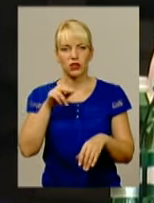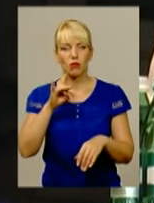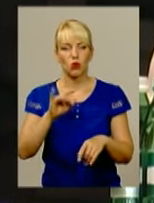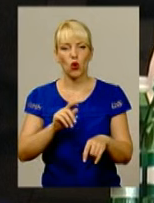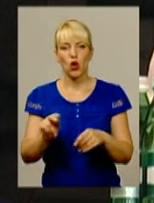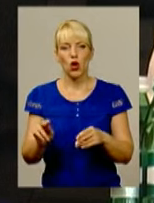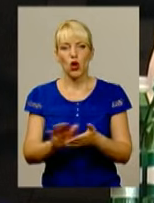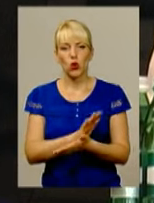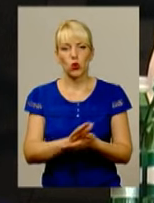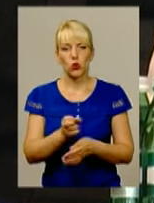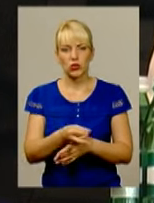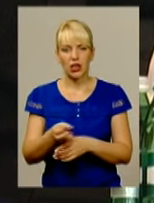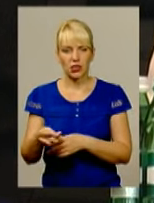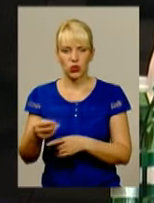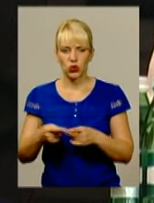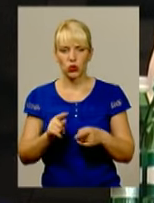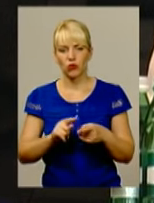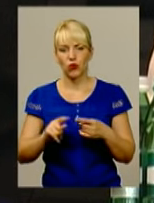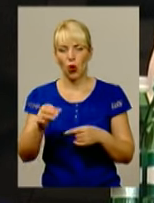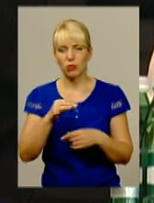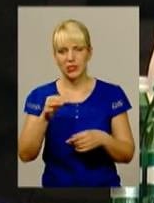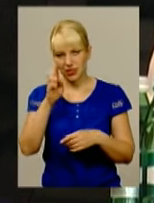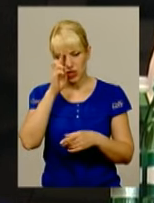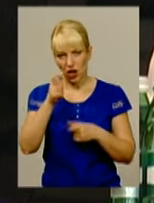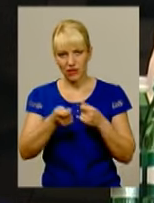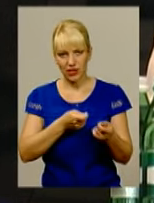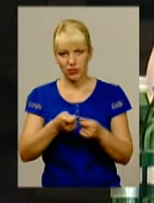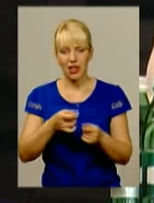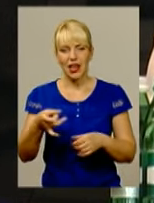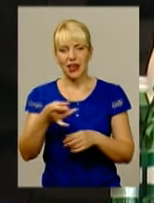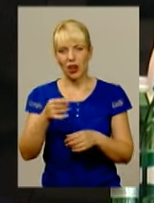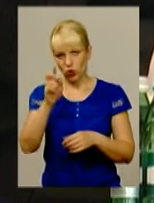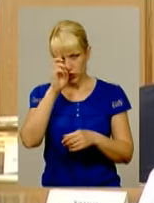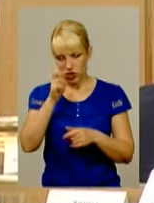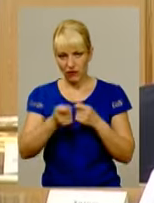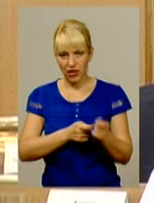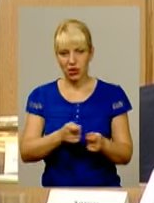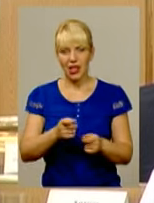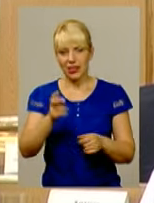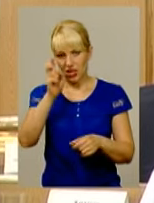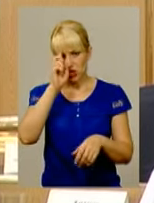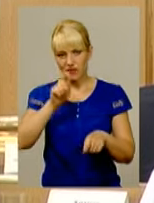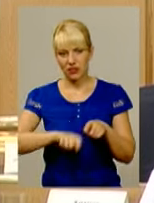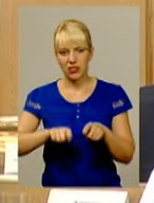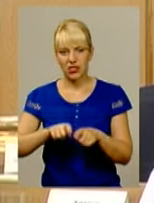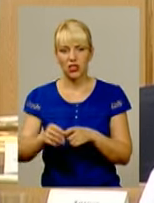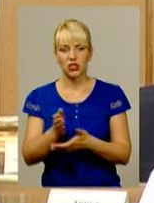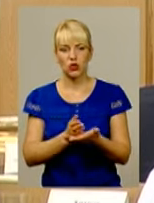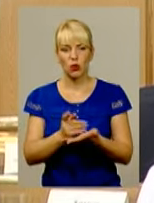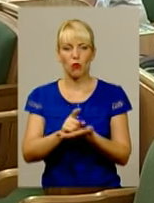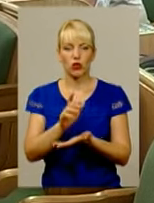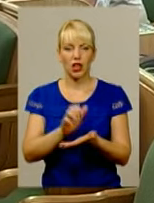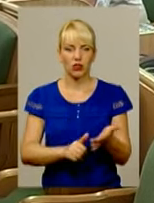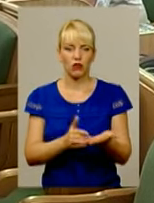в обласній державній адміністрації, районних державних адміністраціях, державній фіскальній службі, податкова міліція і всі органи